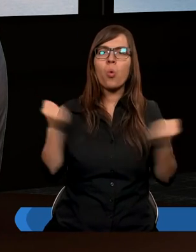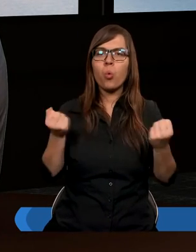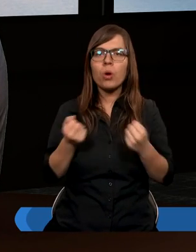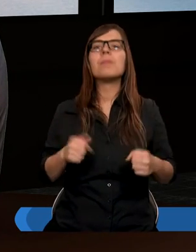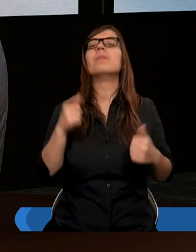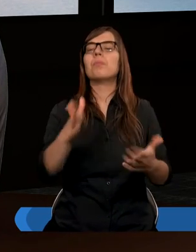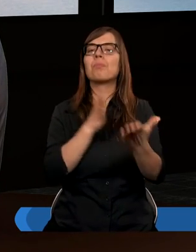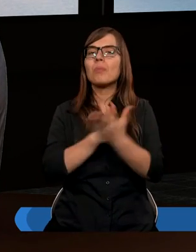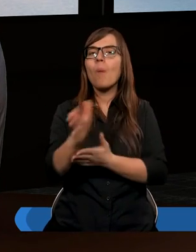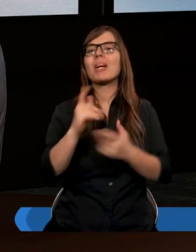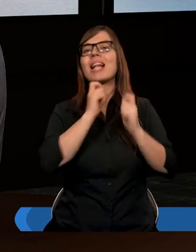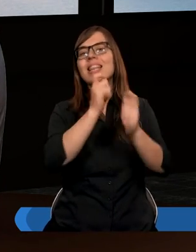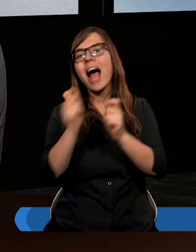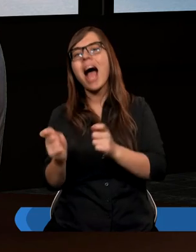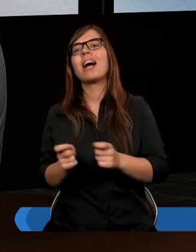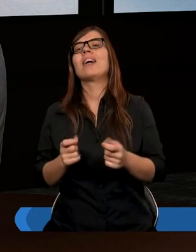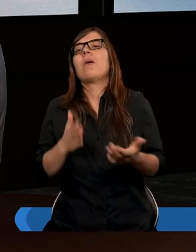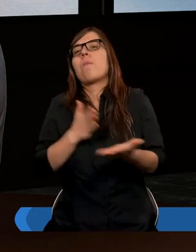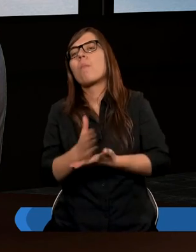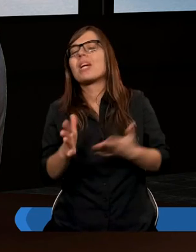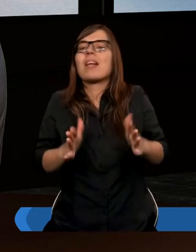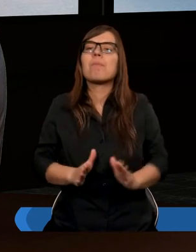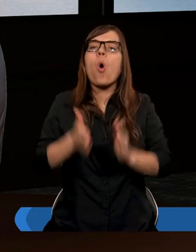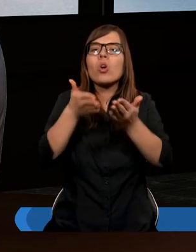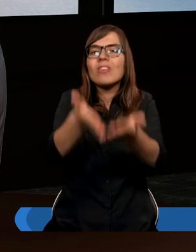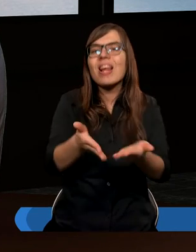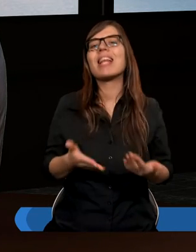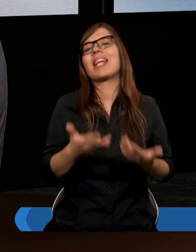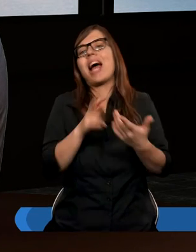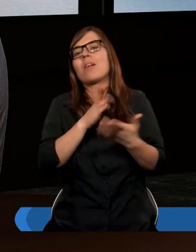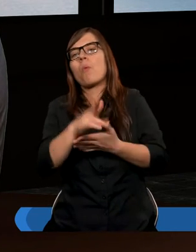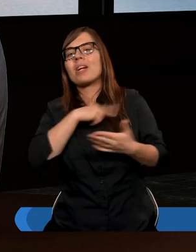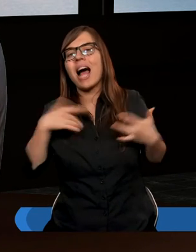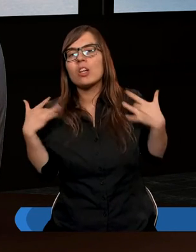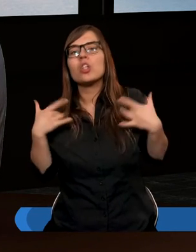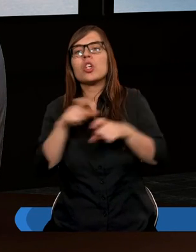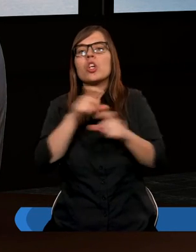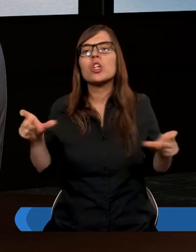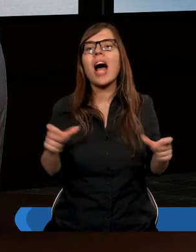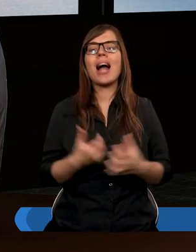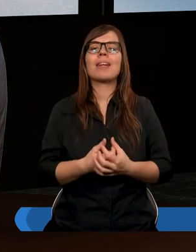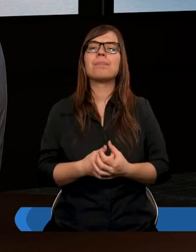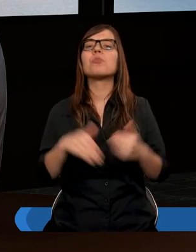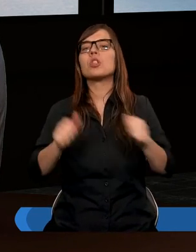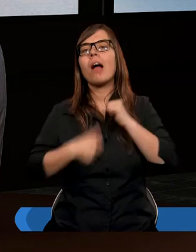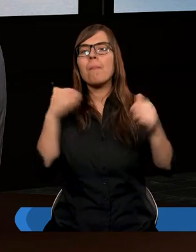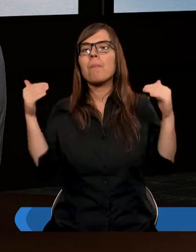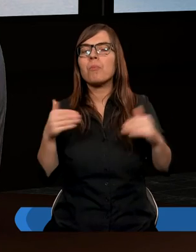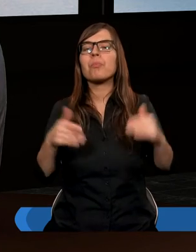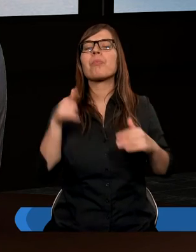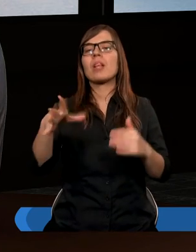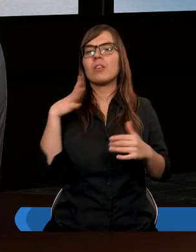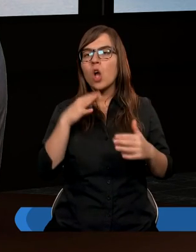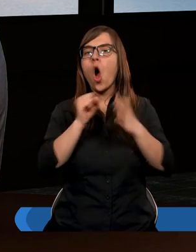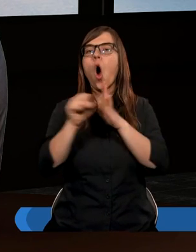poprzez dary poprzez poświęcenie i wszystko czym możemy Tobie się